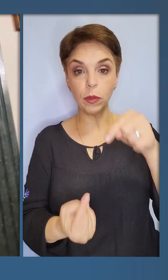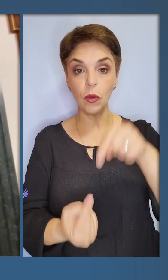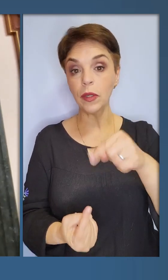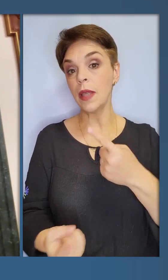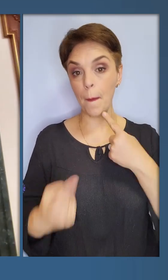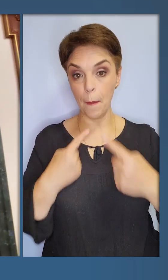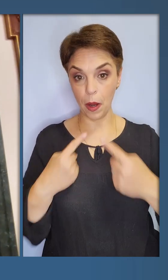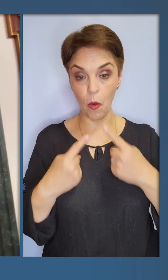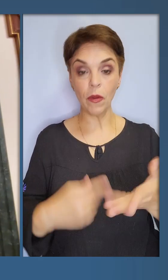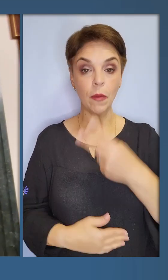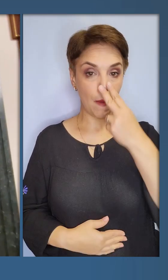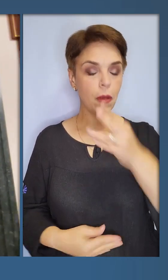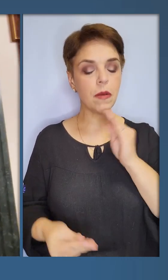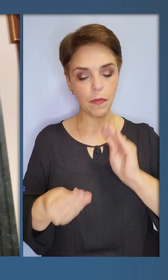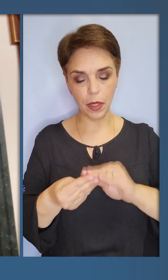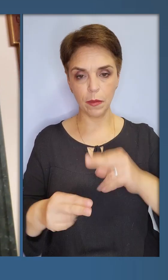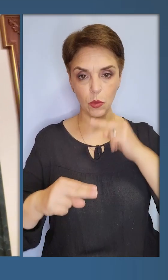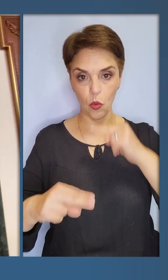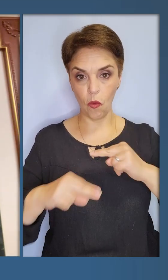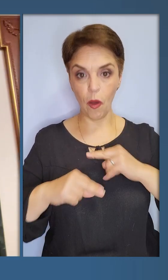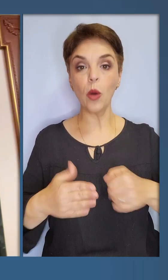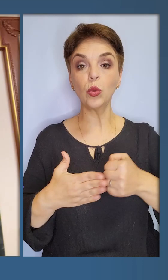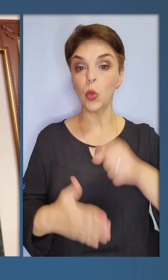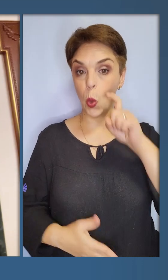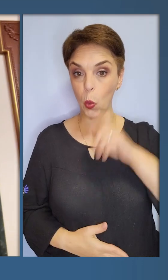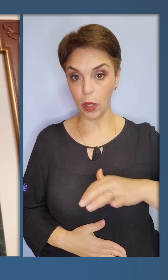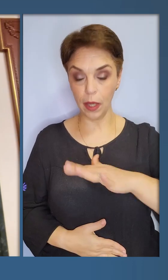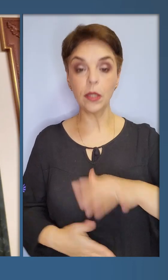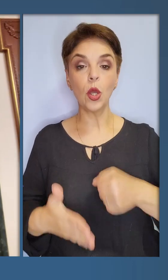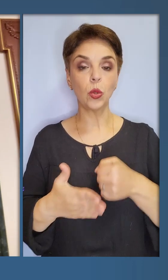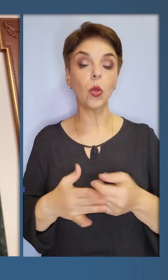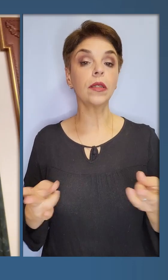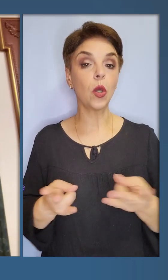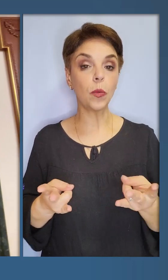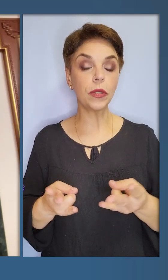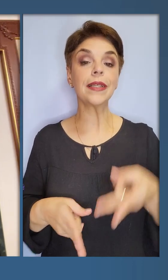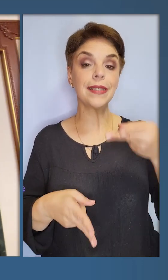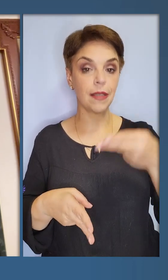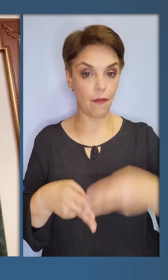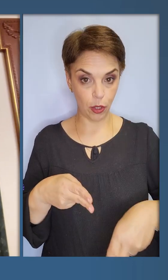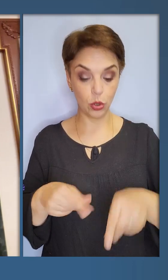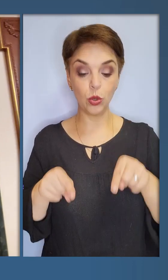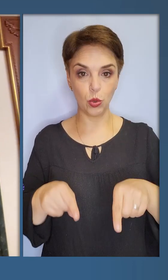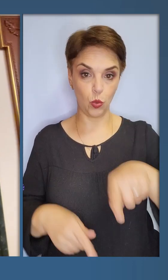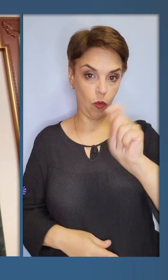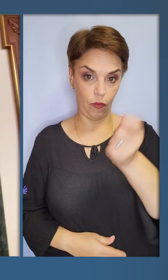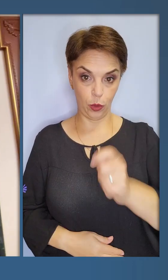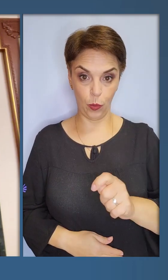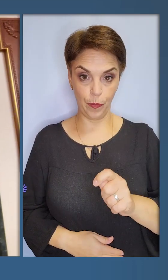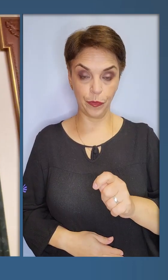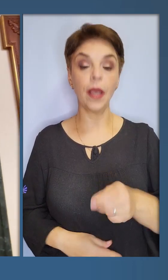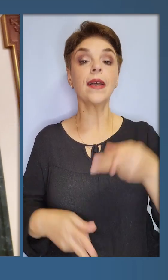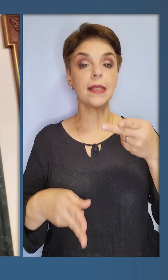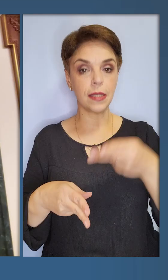у відповідних перемовинах ми бачимо незмінну увагу до України і до необхідності завершити цю